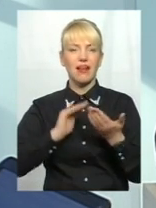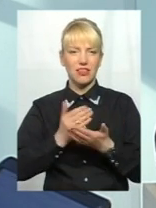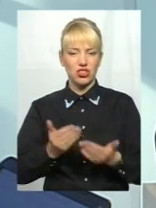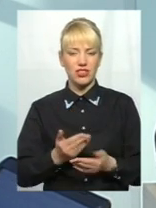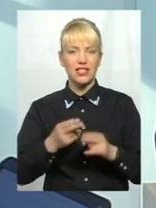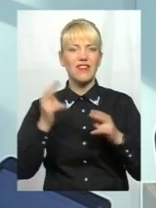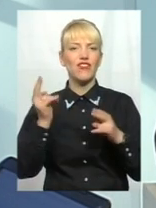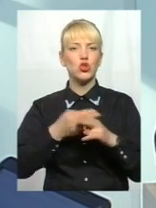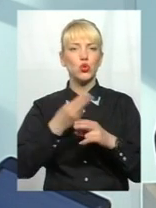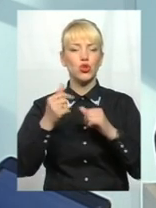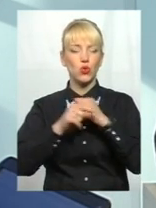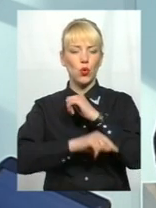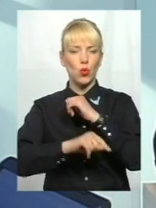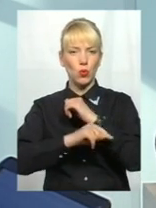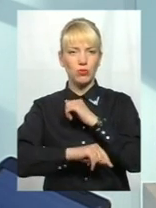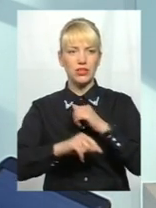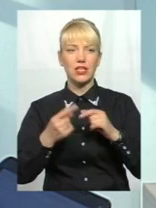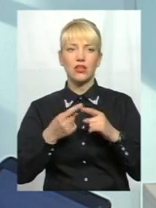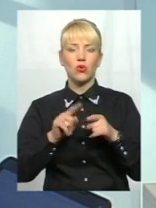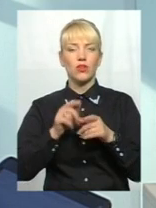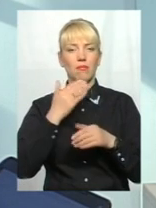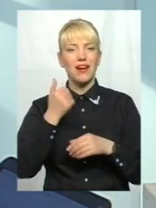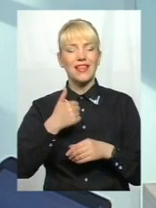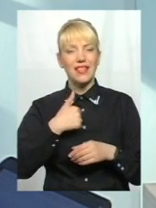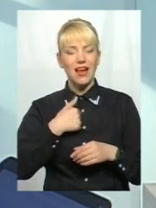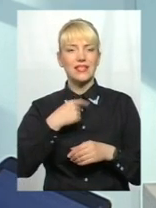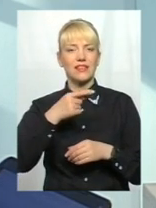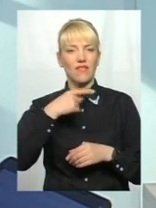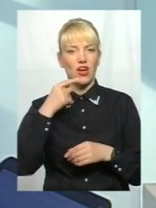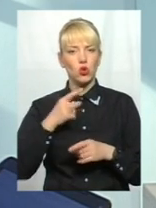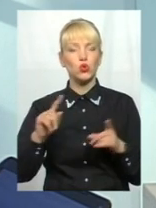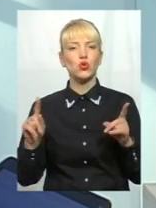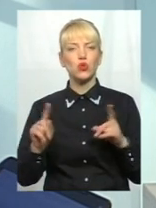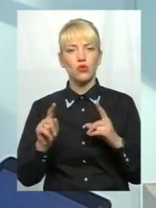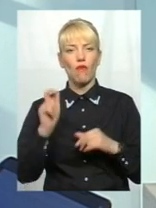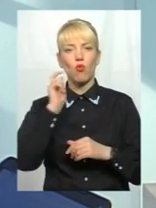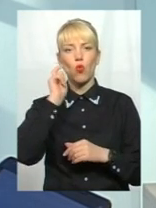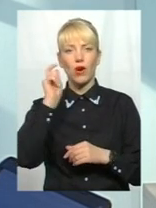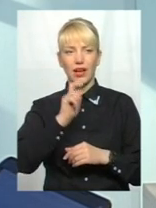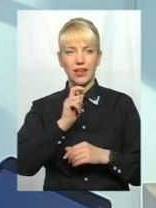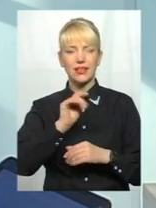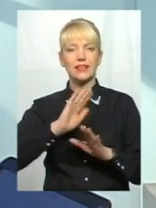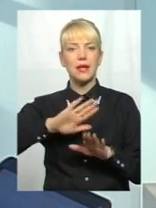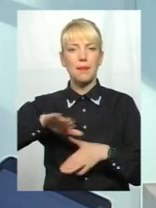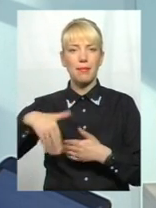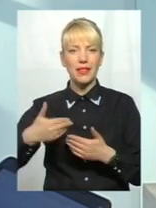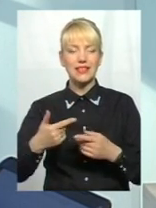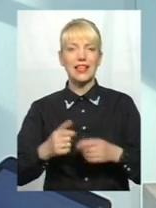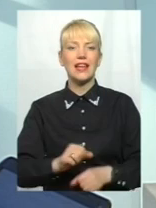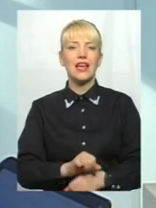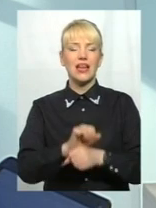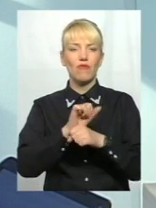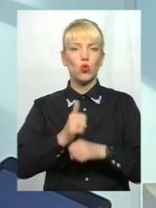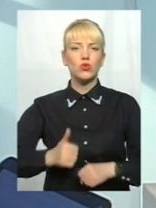економіка і так далі. Таких змістовних речей нема. Все ж таки, я стверджую, що в Україні і після Революції Гідності